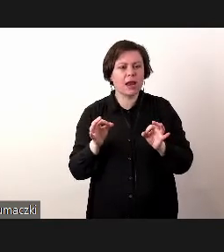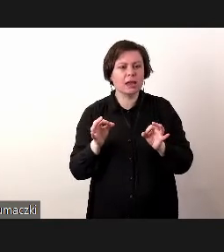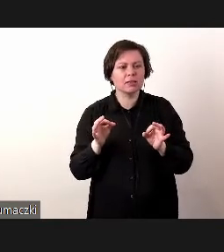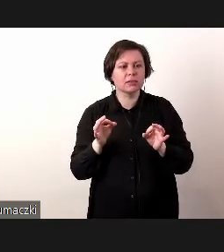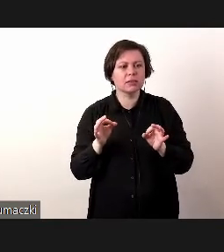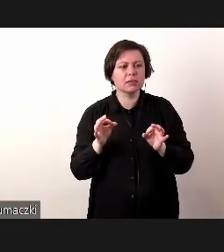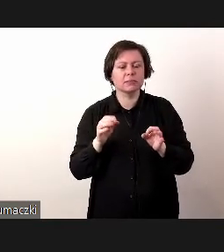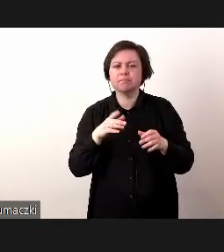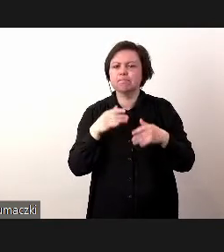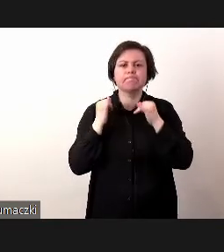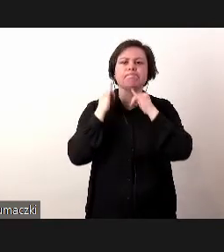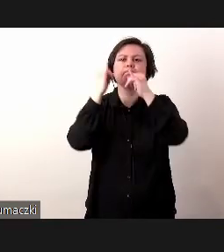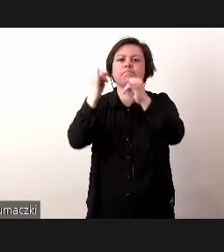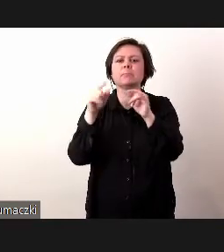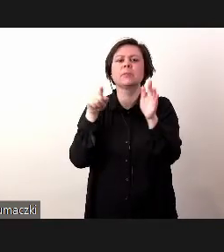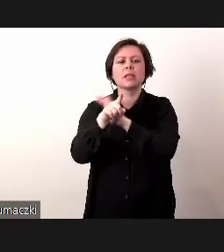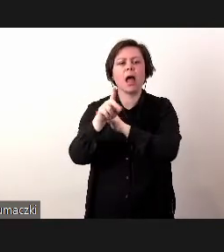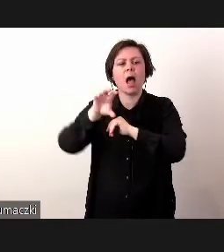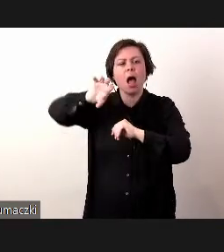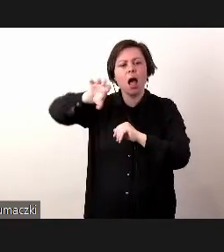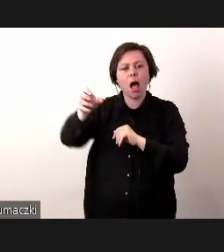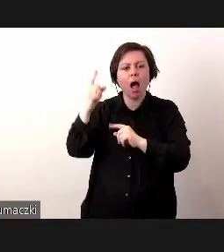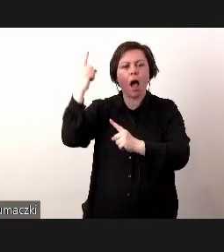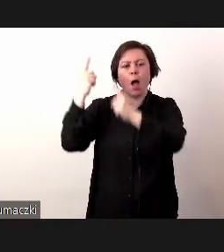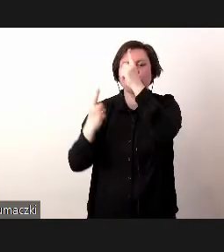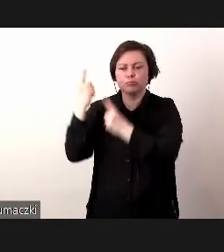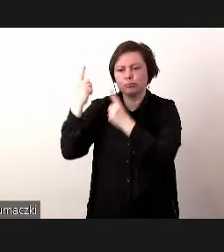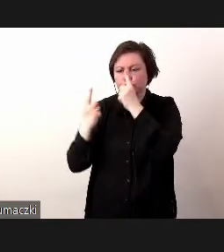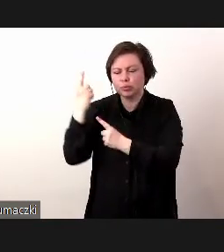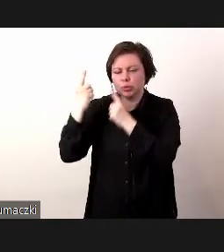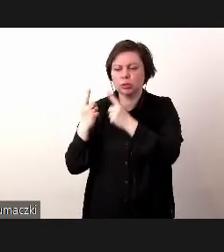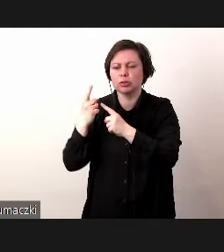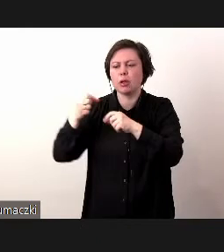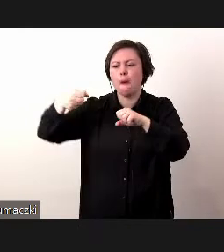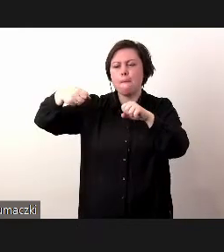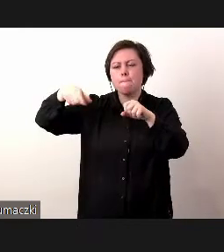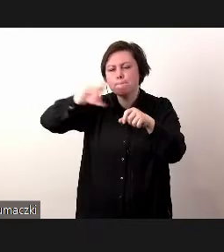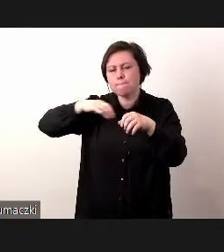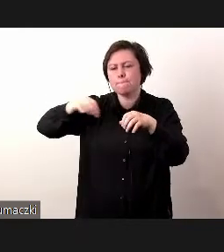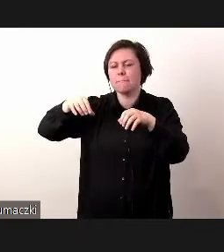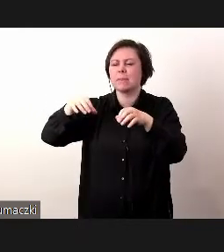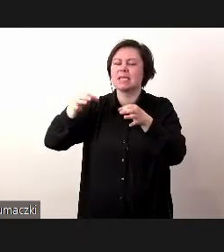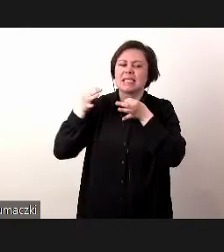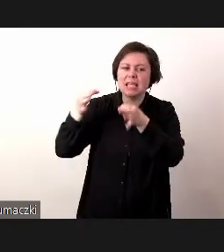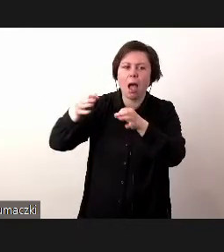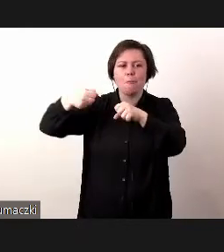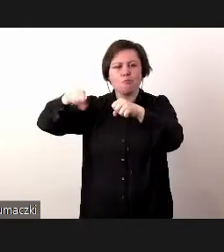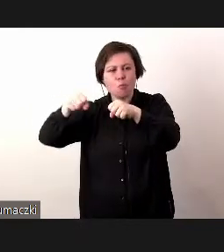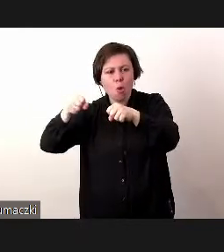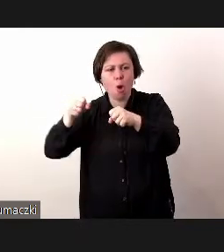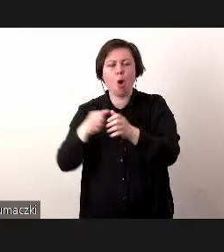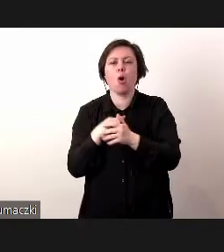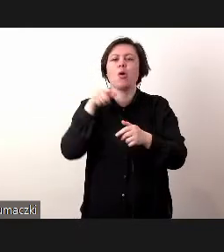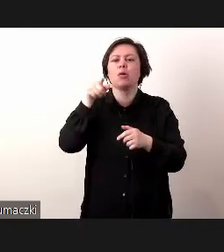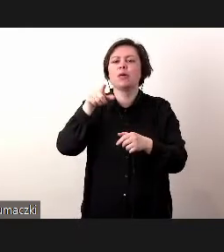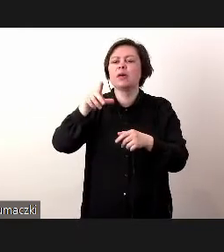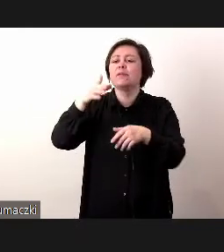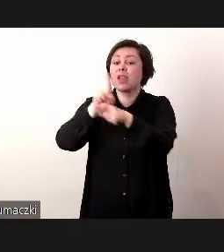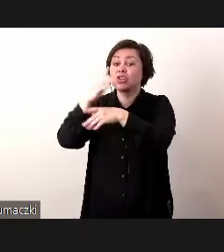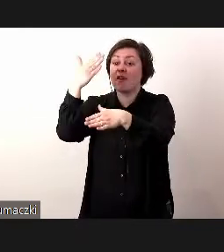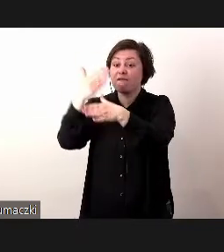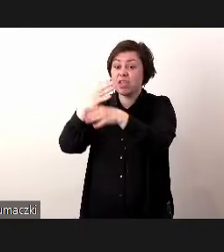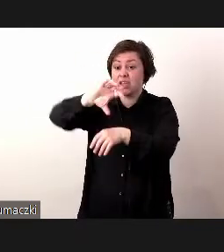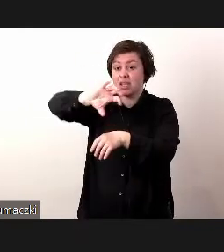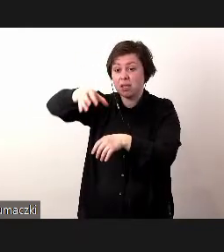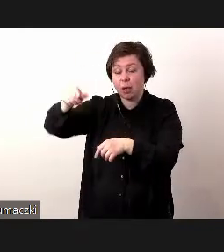dedykowany do sektora, do sektora przemysłowego, szczególnie motoryzacyjnego, gdzie firmy z tego sektora też muszą mieć